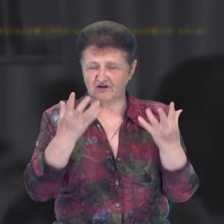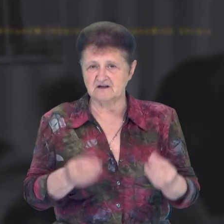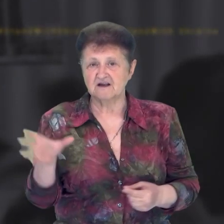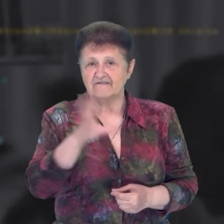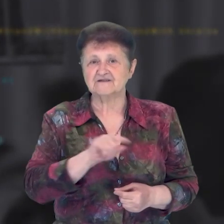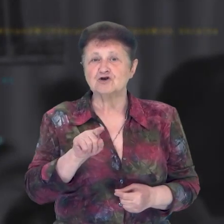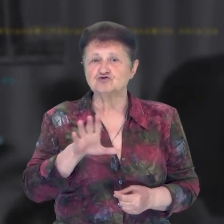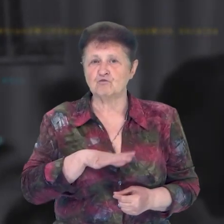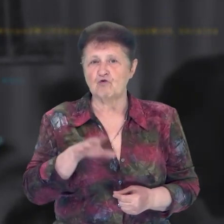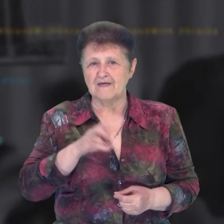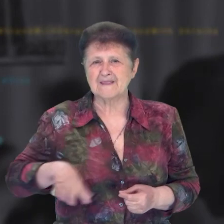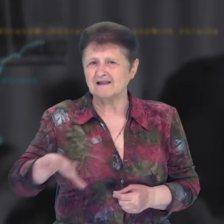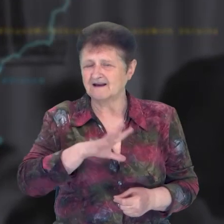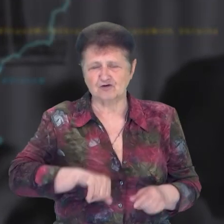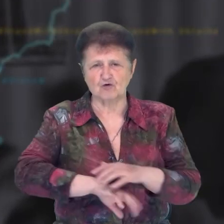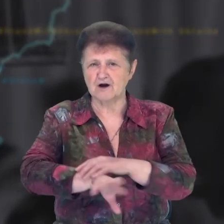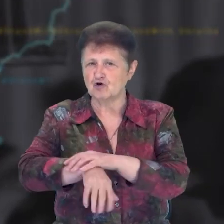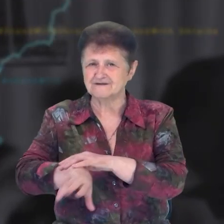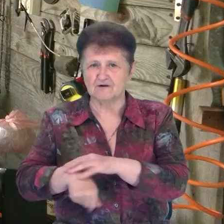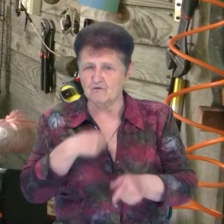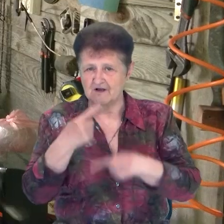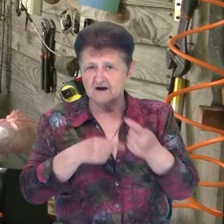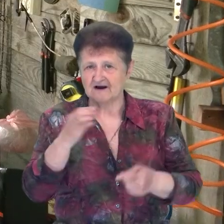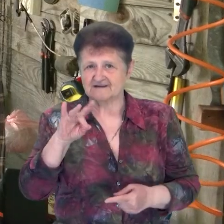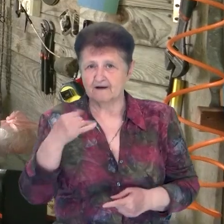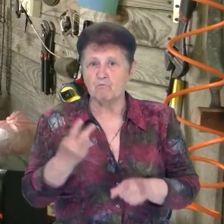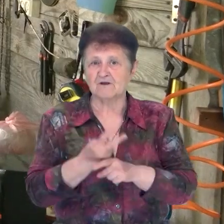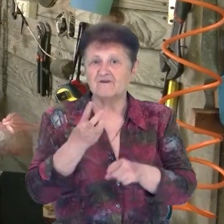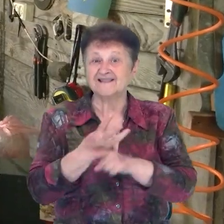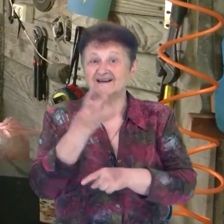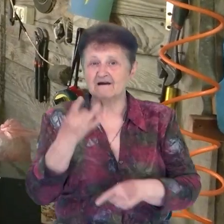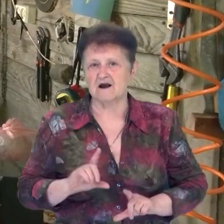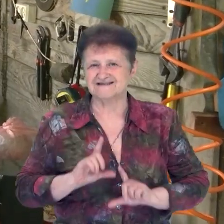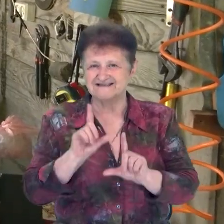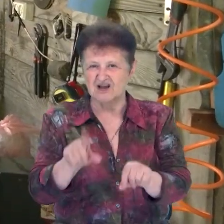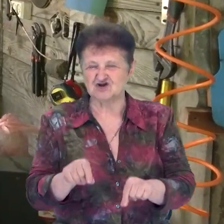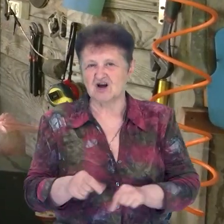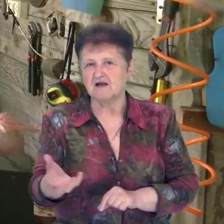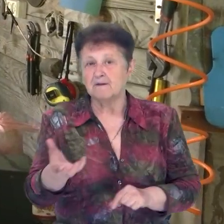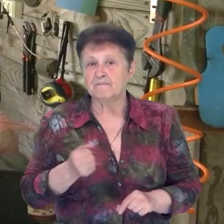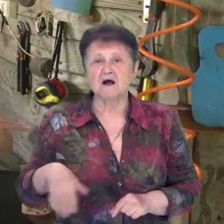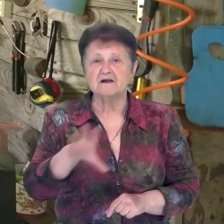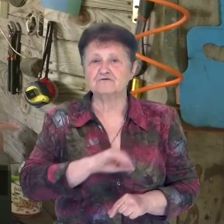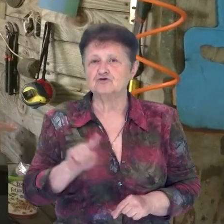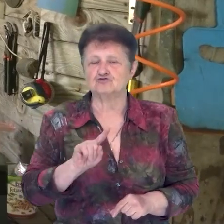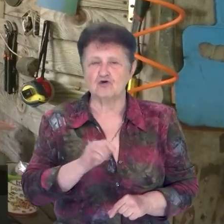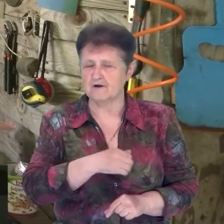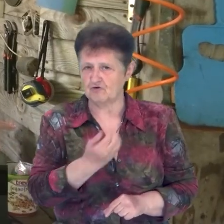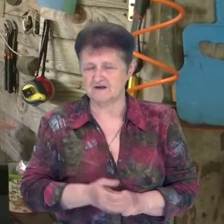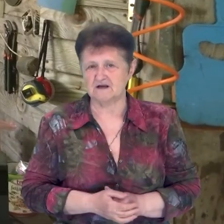Все, що було на території, розграбували, каже Сергій. По два-три рази на день сюди заїжджали, брали все, що хотіли,